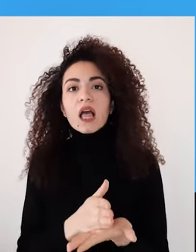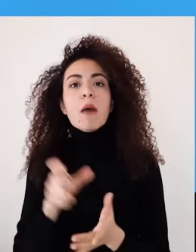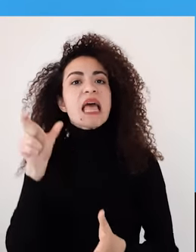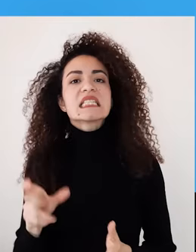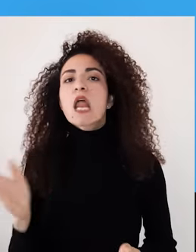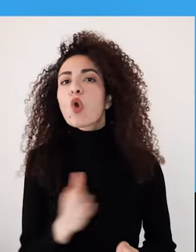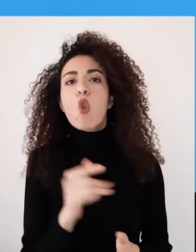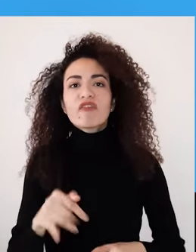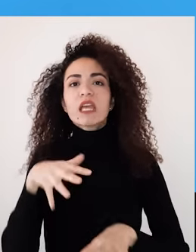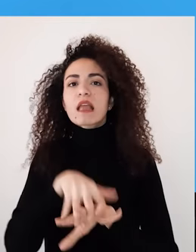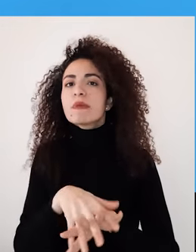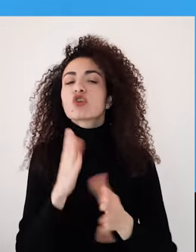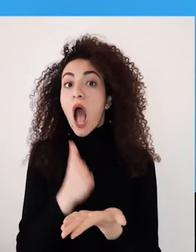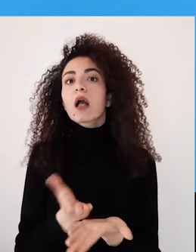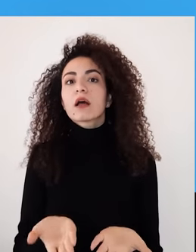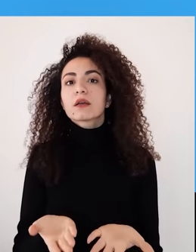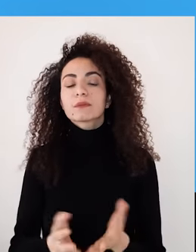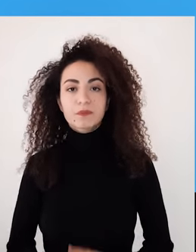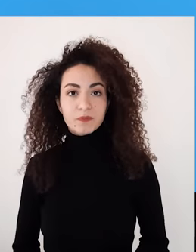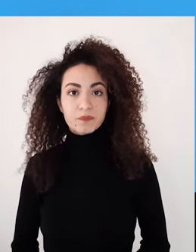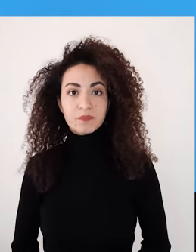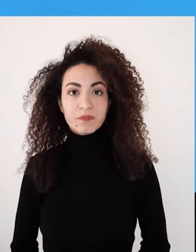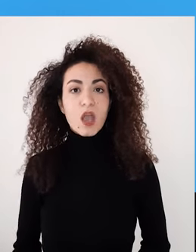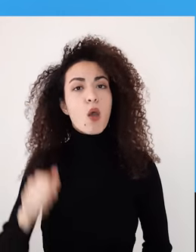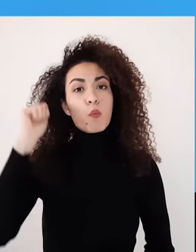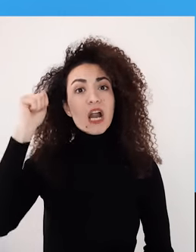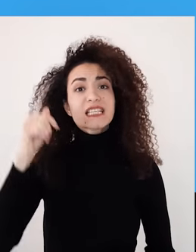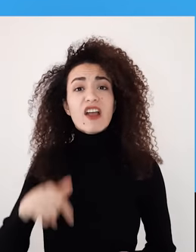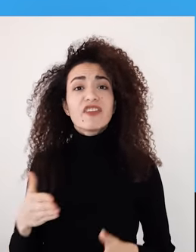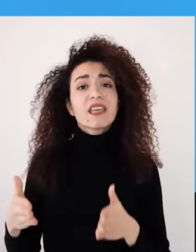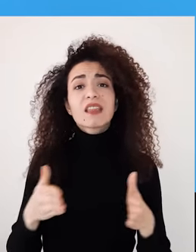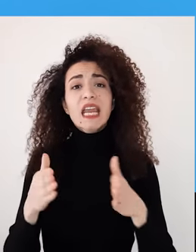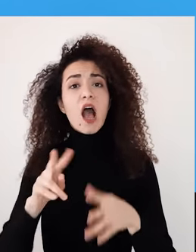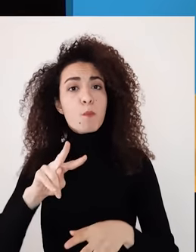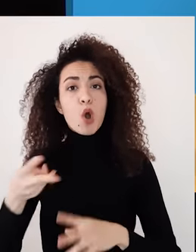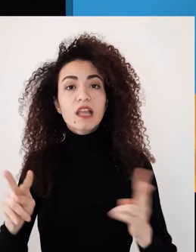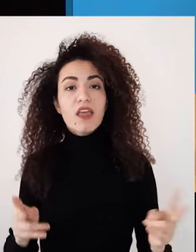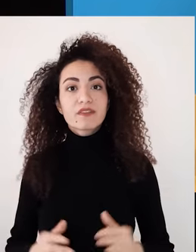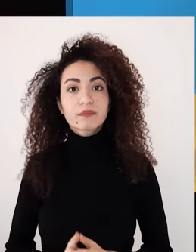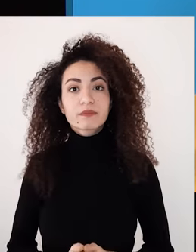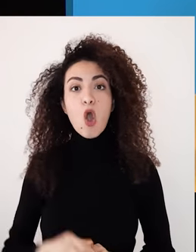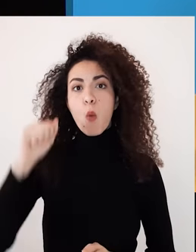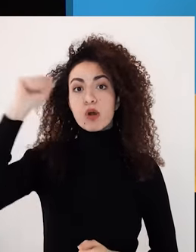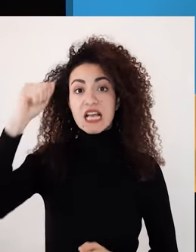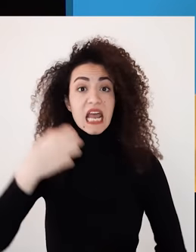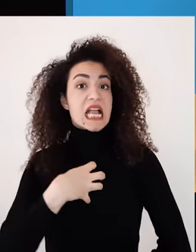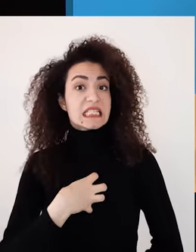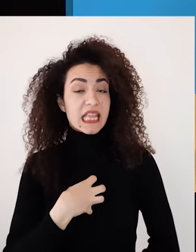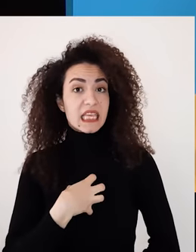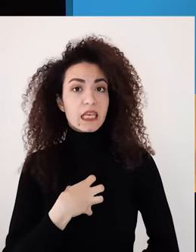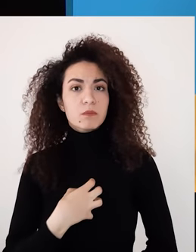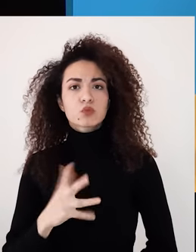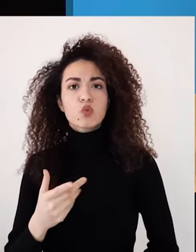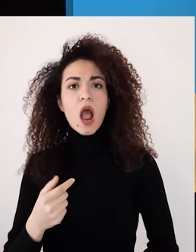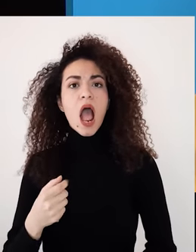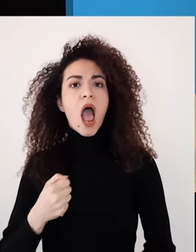ولتطوير كفاءاتك لتحقيقها قد تخذ المناصرة عدة أشكال أهمها المناصرة الذاتية وهي عمل